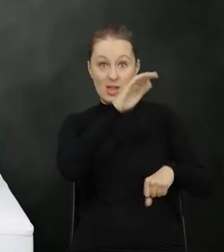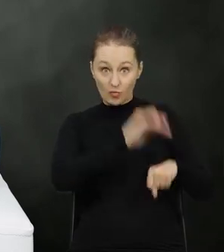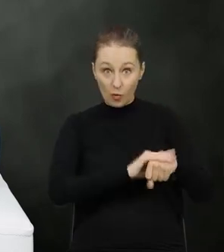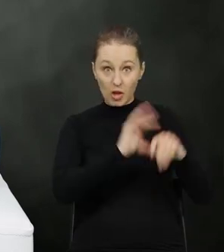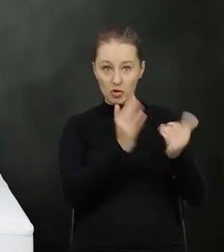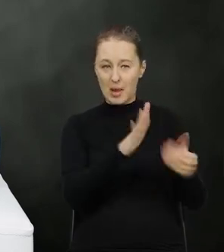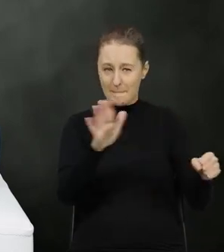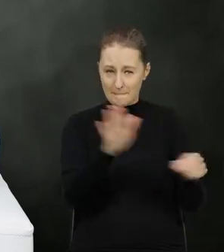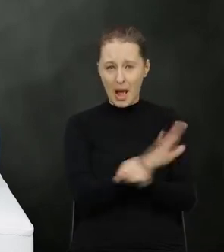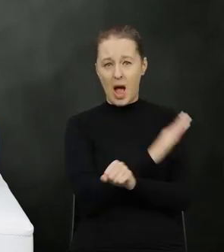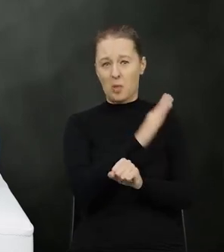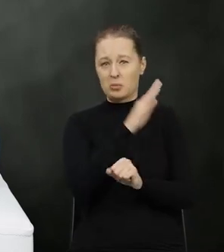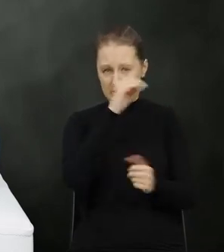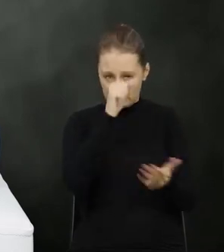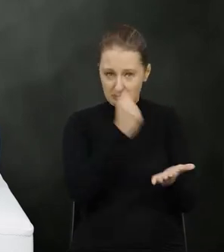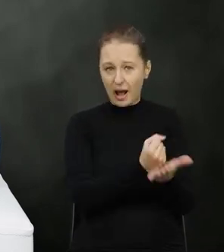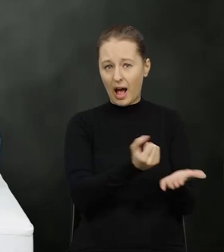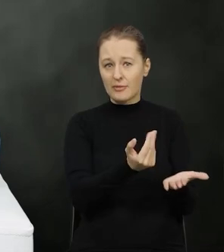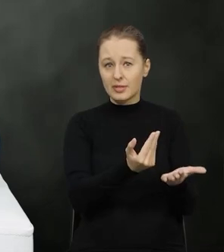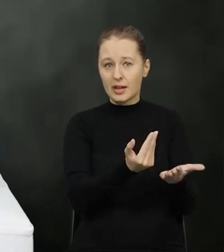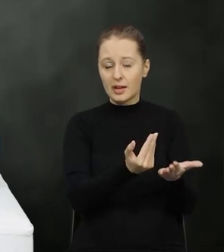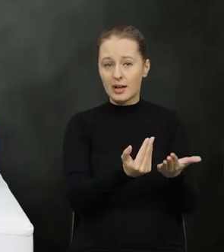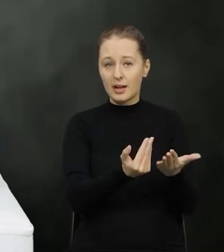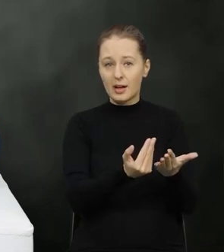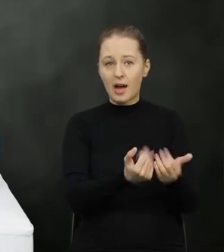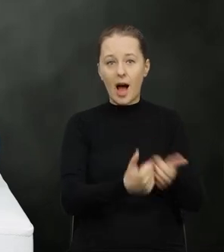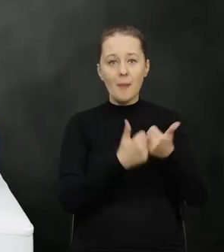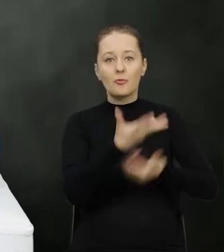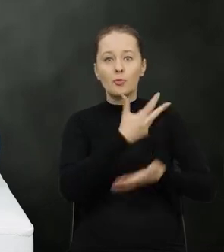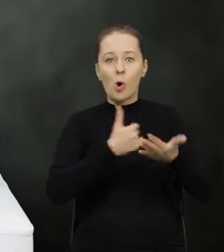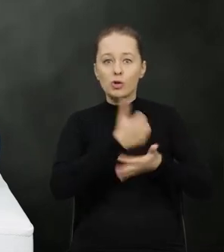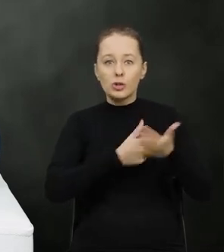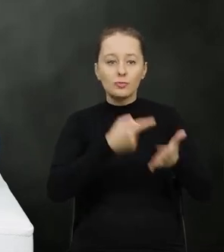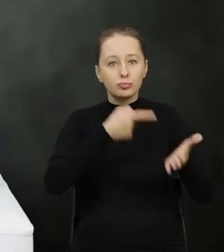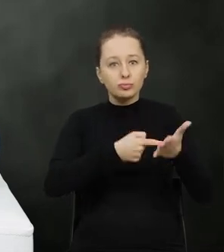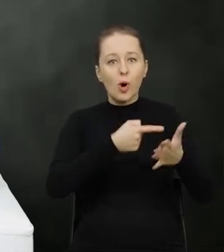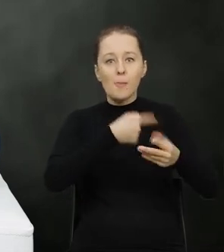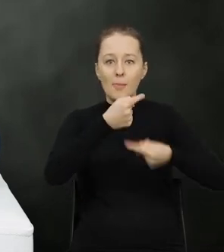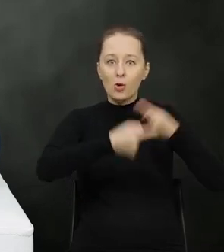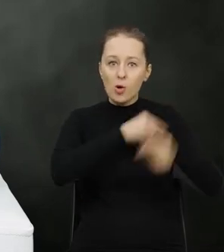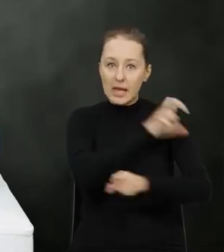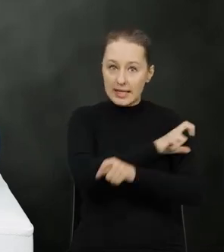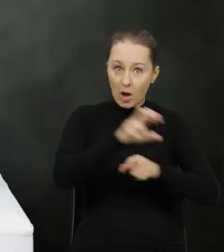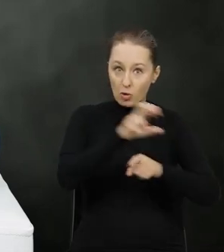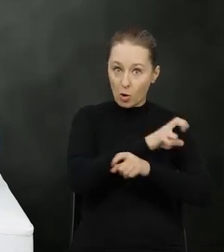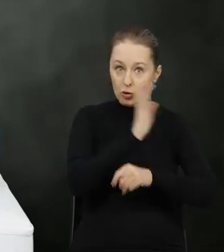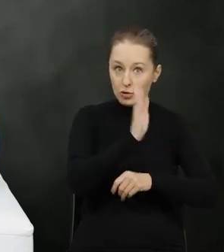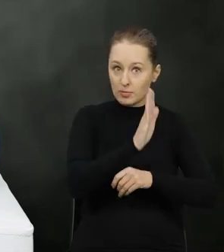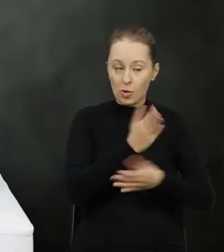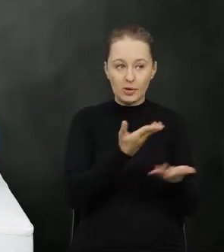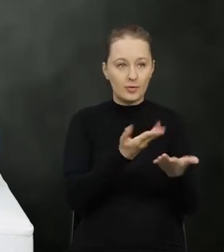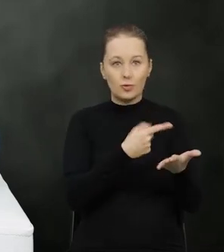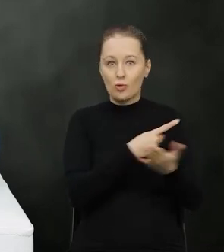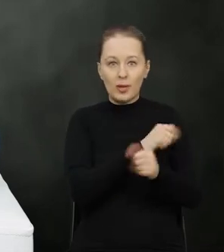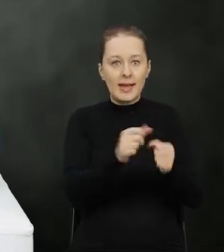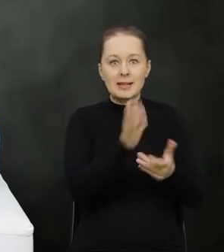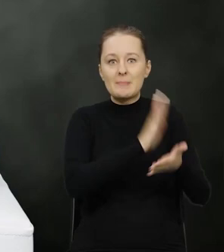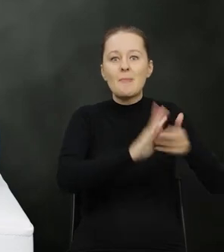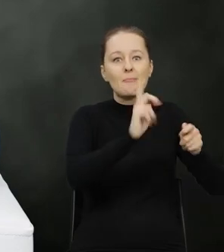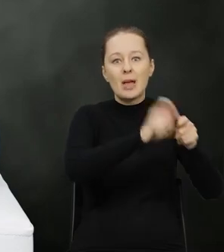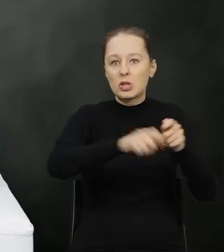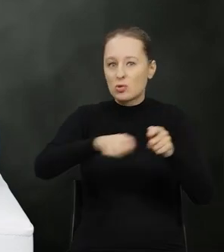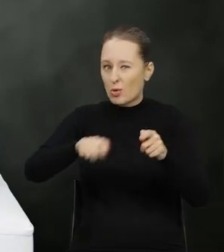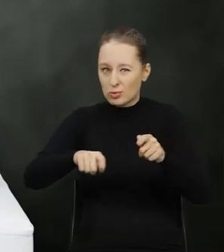legalny przywóz, służący temu, aby wykorzystywać te odpad w określonych procesach technologicznych. Czyli to nie mówimy o popiecze